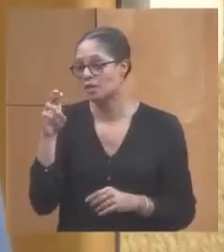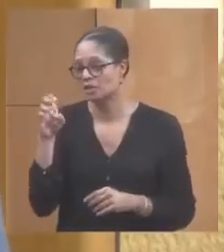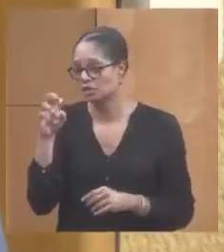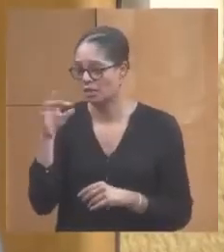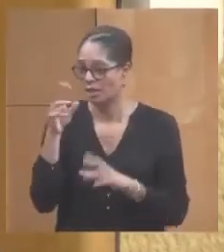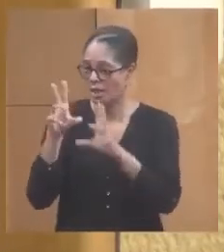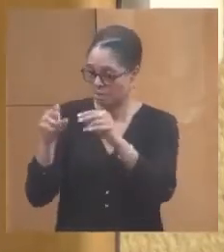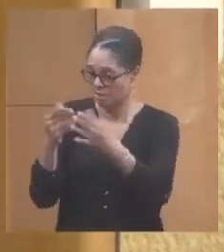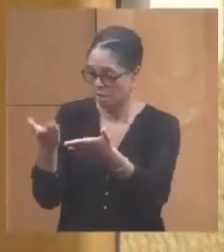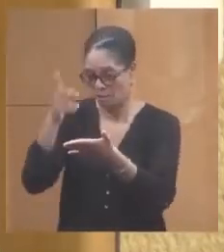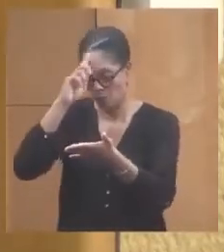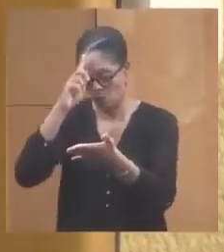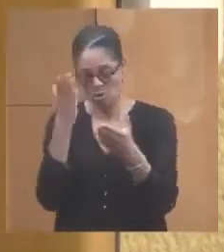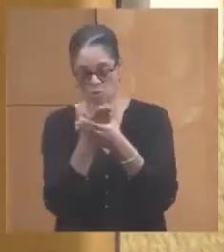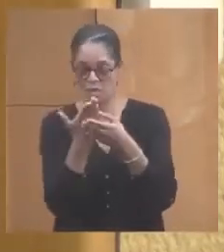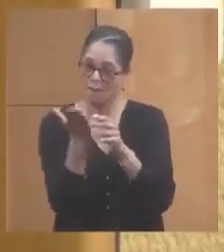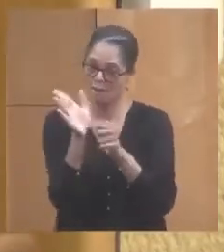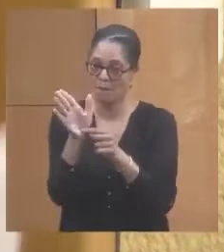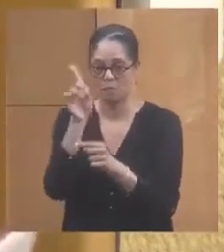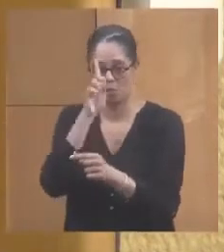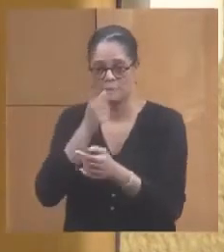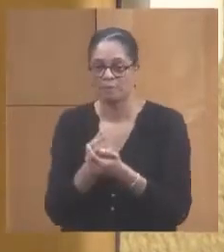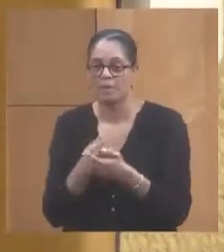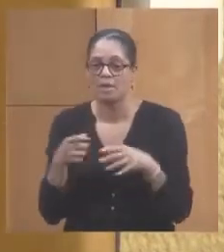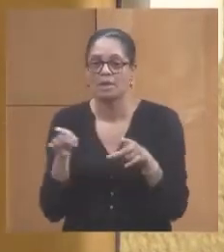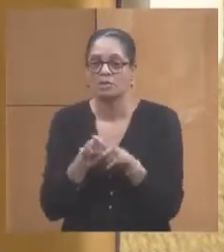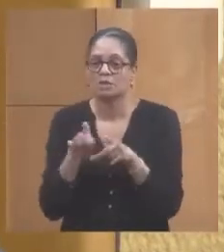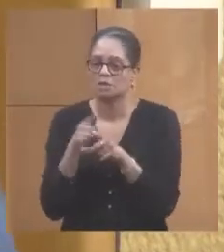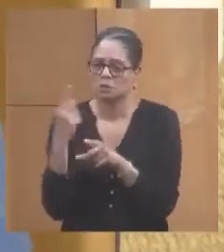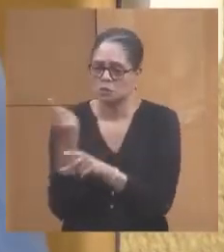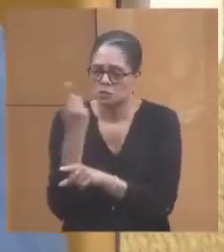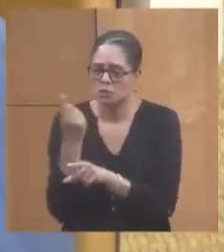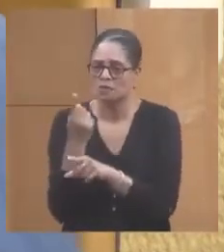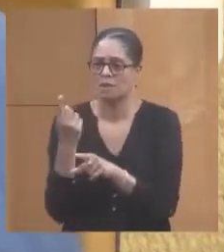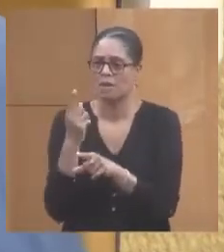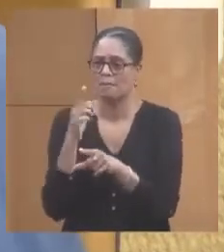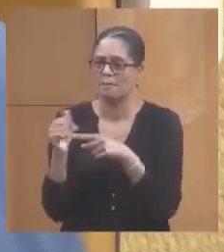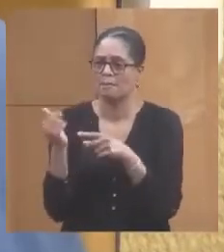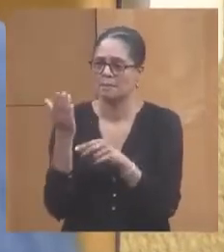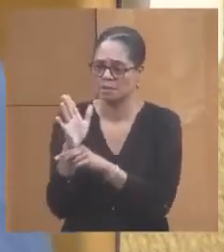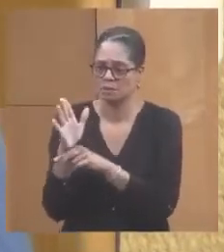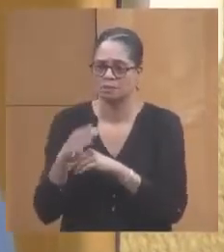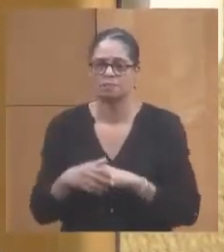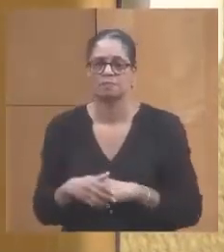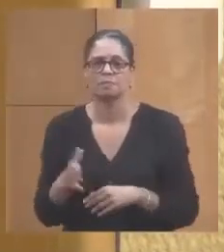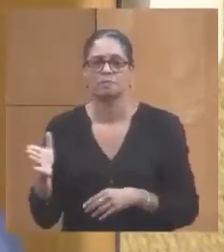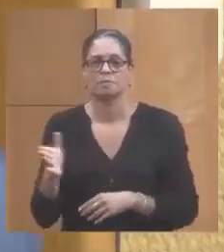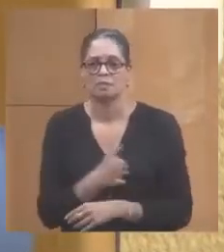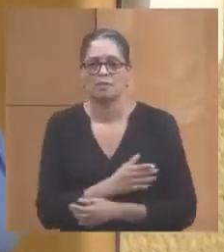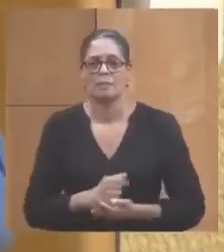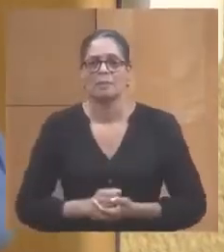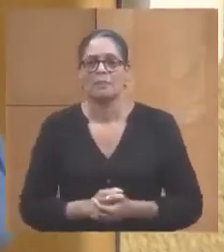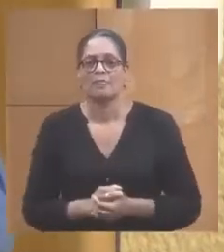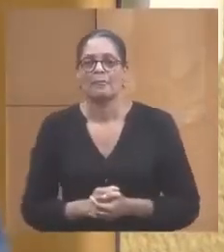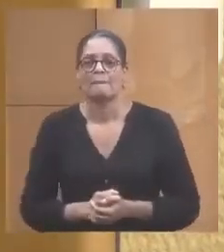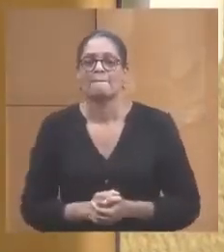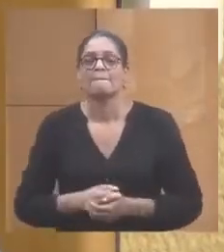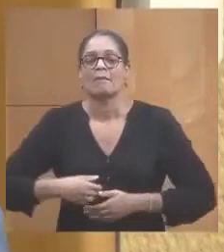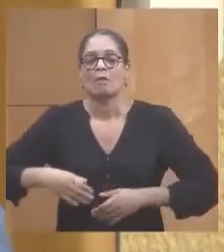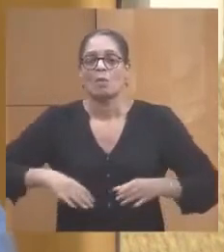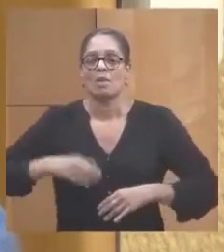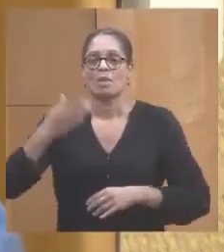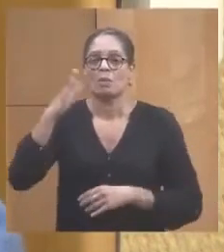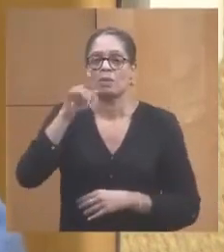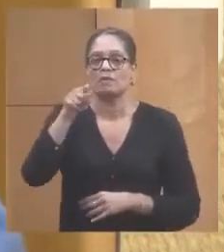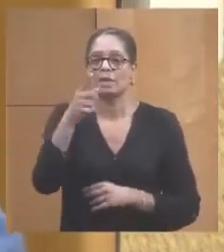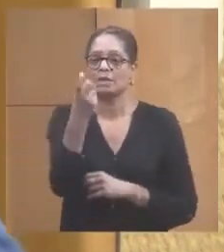présentons ce dossier et il faut toujours passer par la présentation du plan de financement. Maintenant, le collègue qui a posé des questions